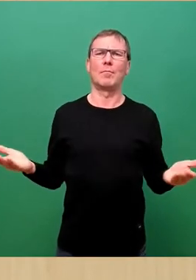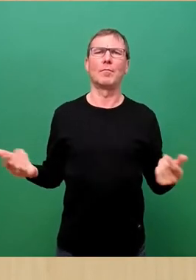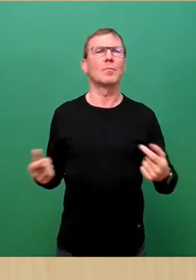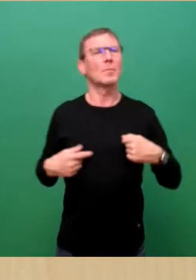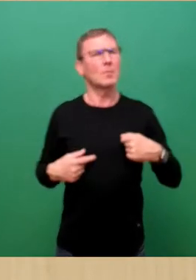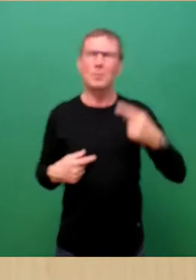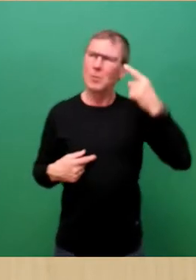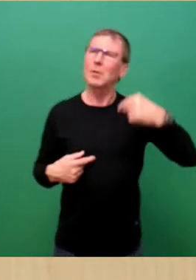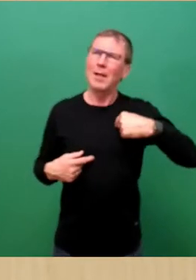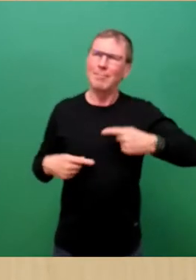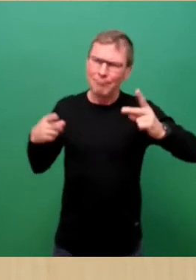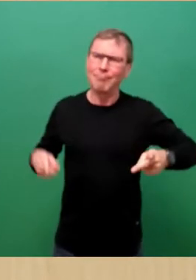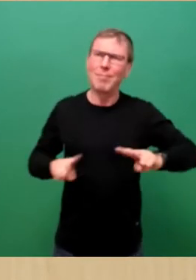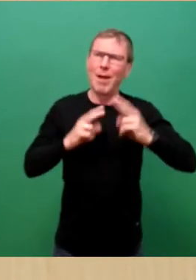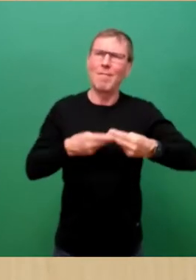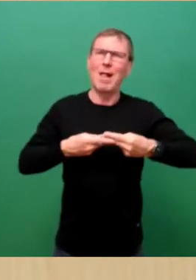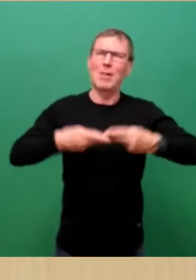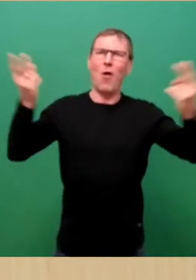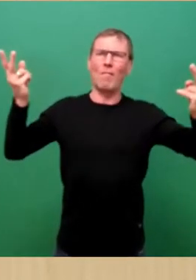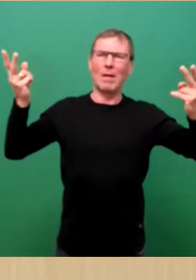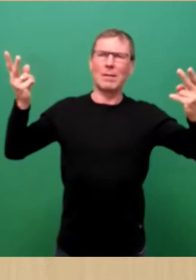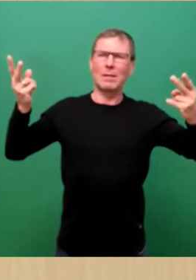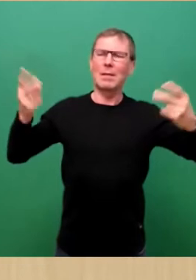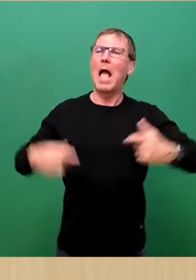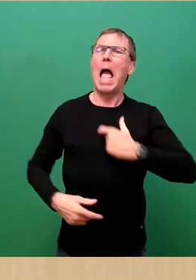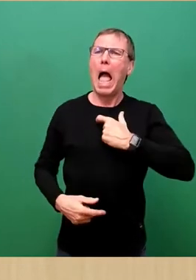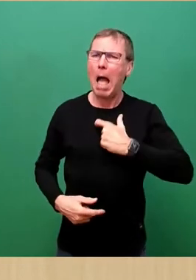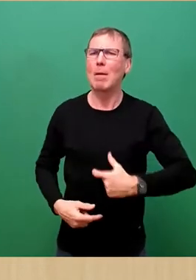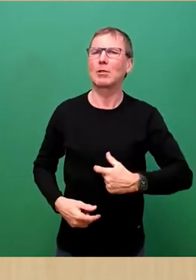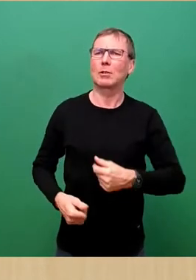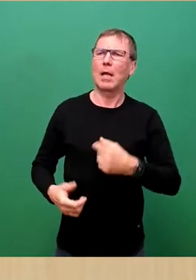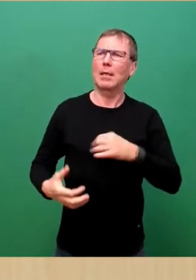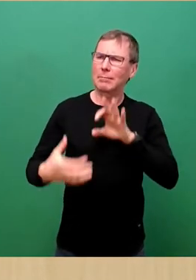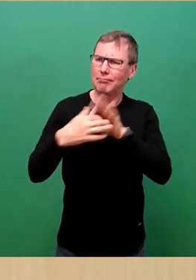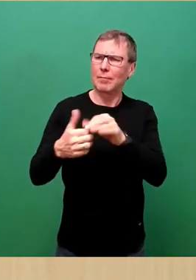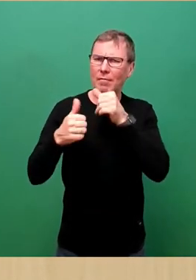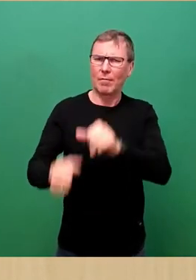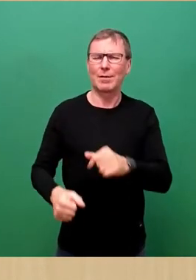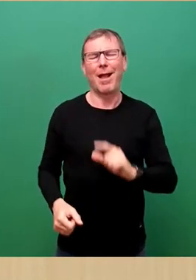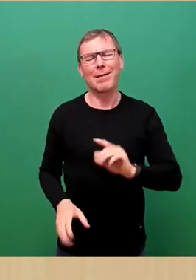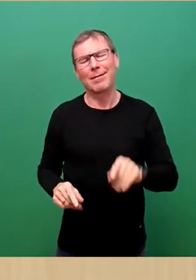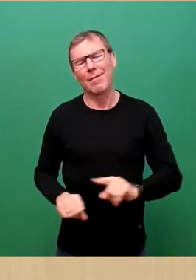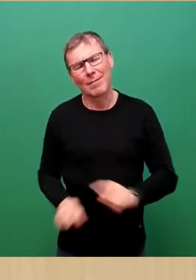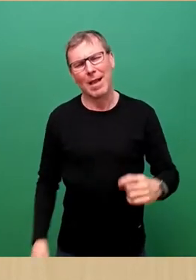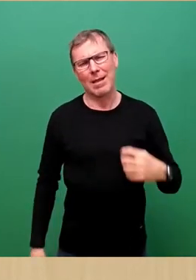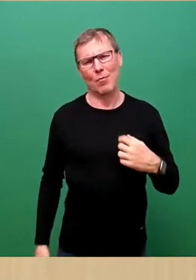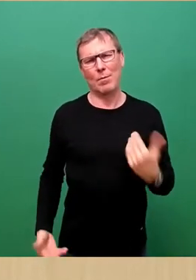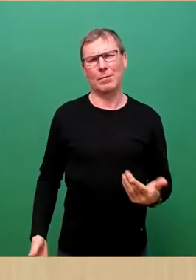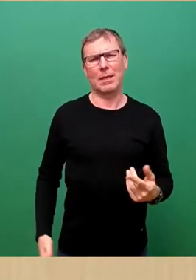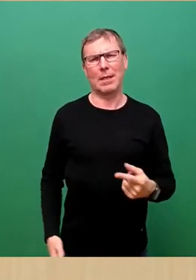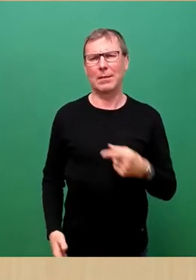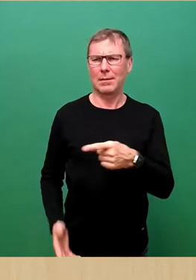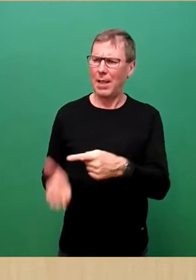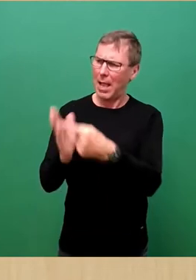und sich der Humanität und der Menschlichkeit verpflichtet fühlen, kein Problem sein, der vorliegenden